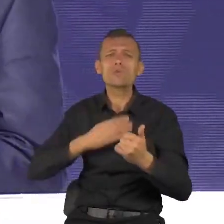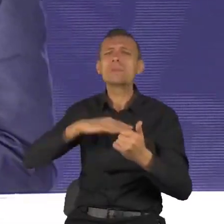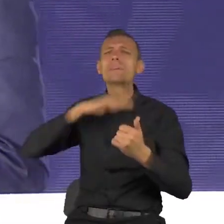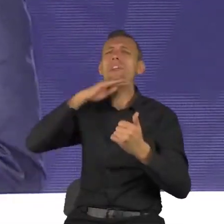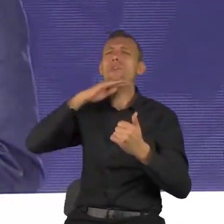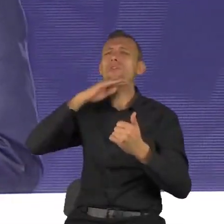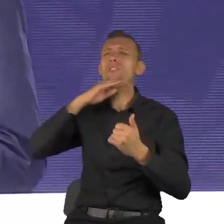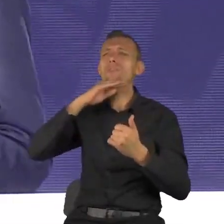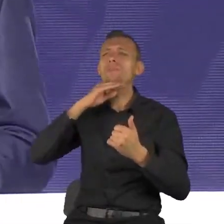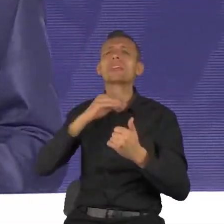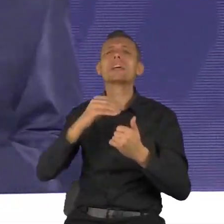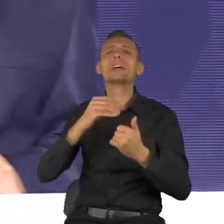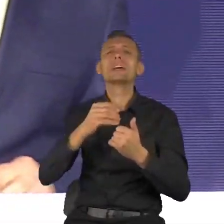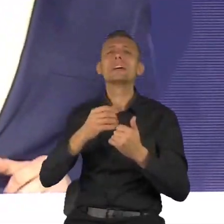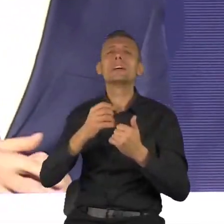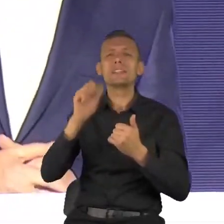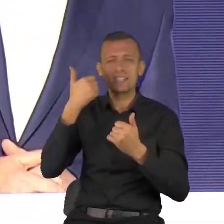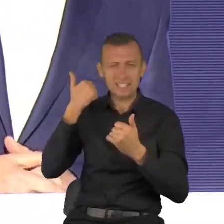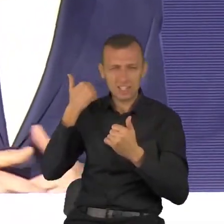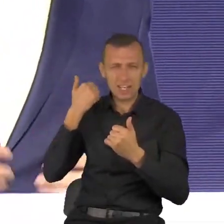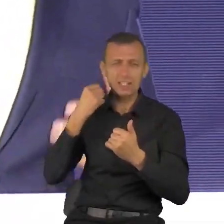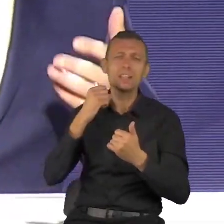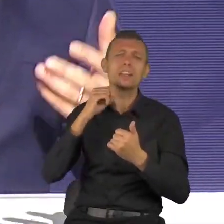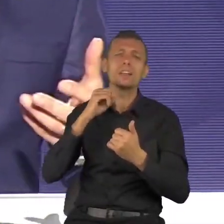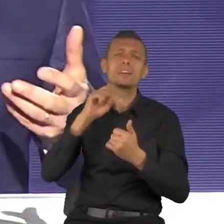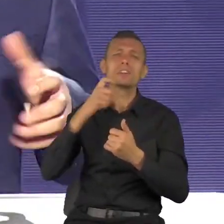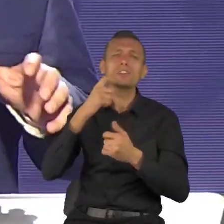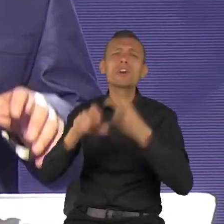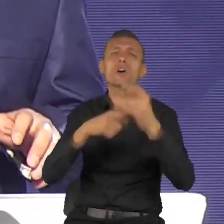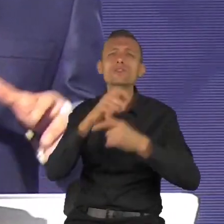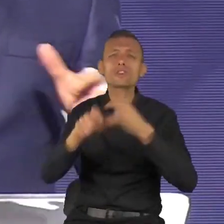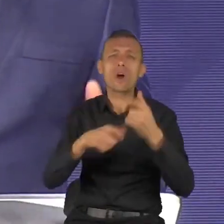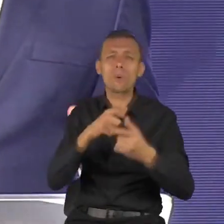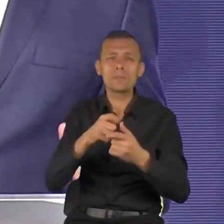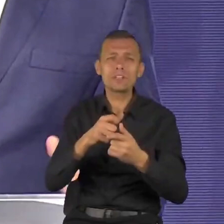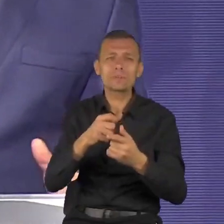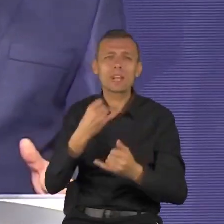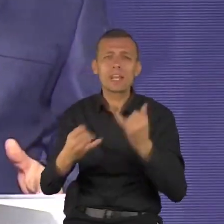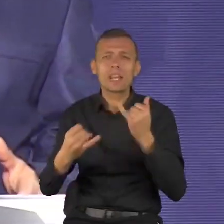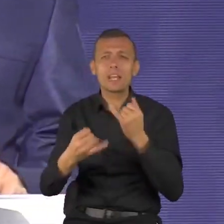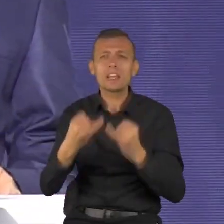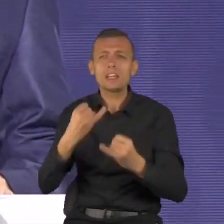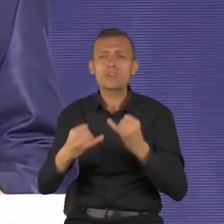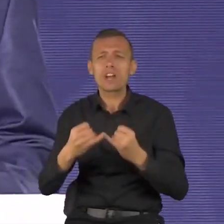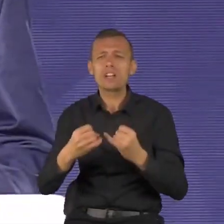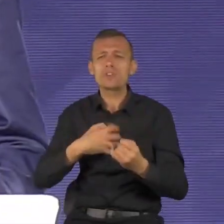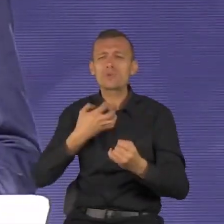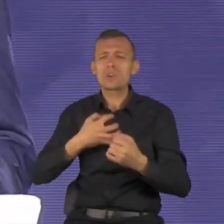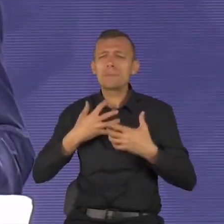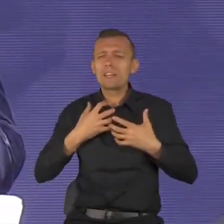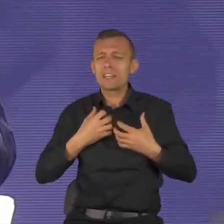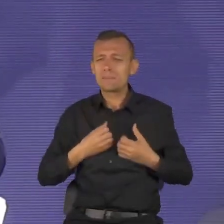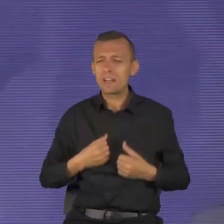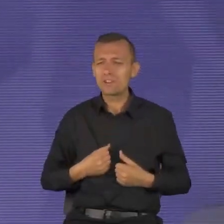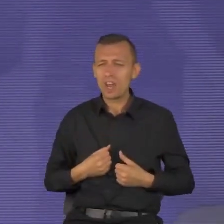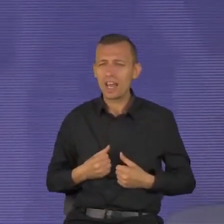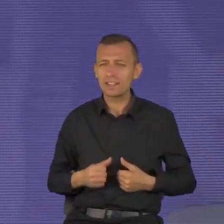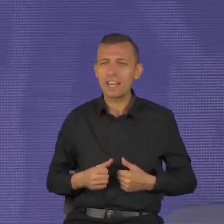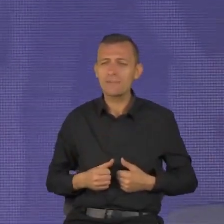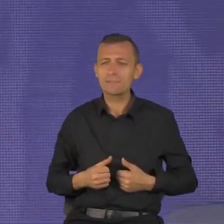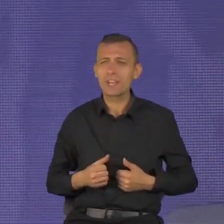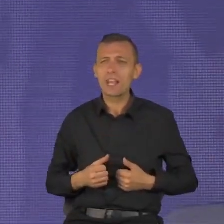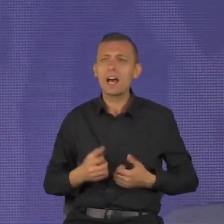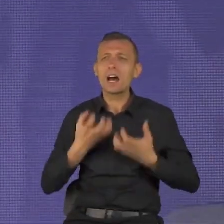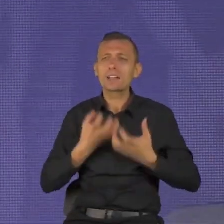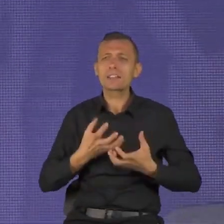mamy. To niezwykle ważne tematy, ponieważ one są tematami płynącymi z Bożego Słowa, są w Bożym